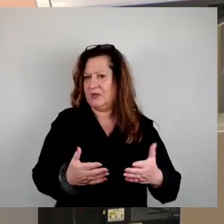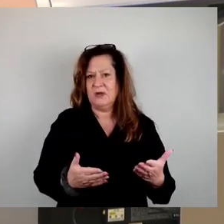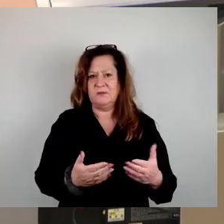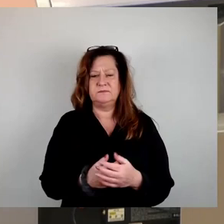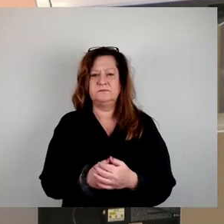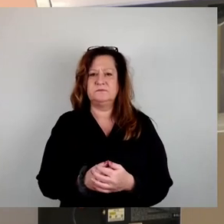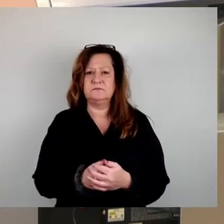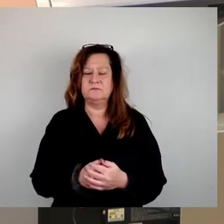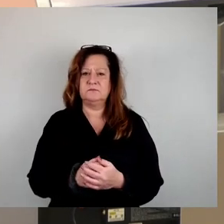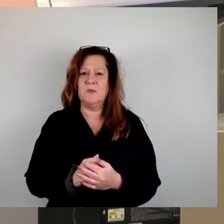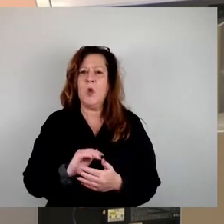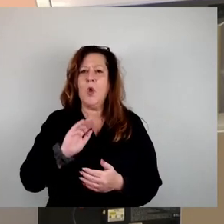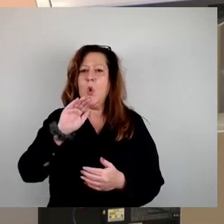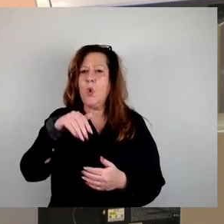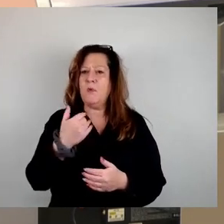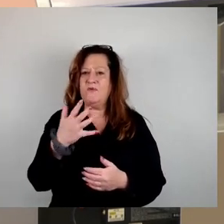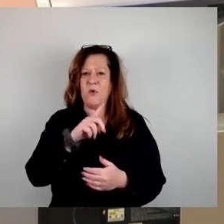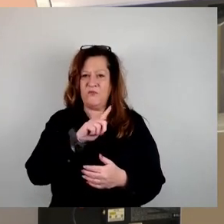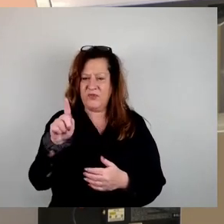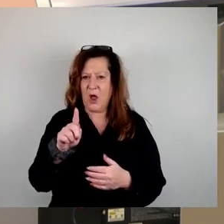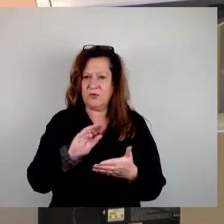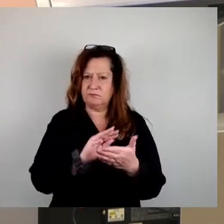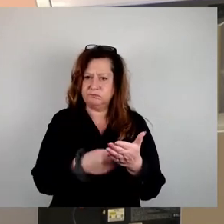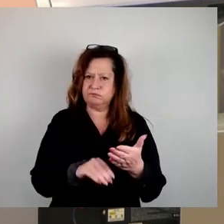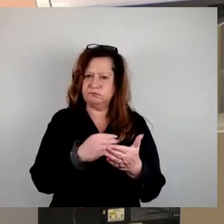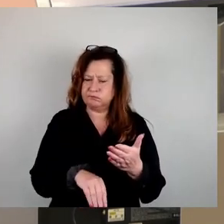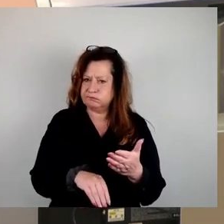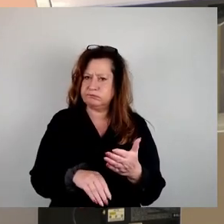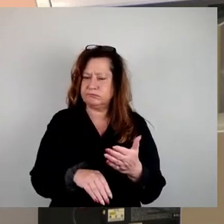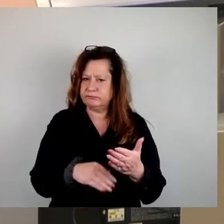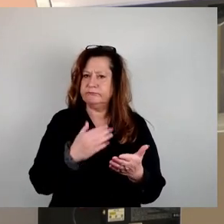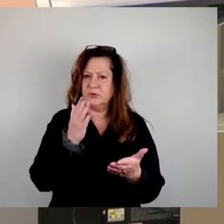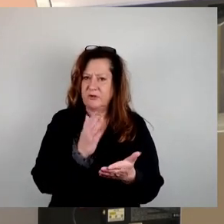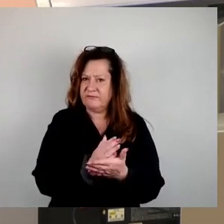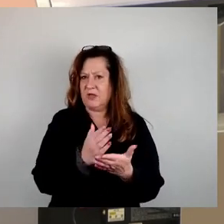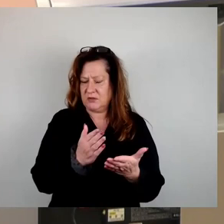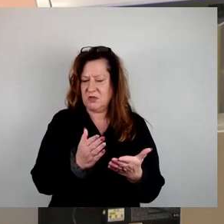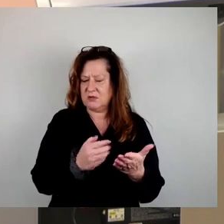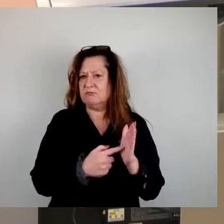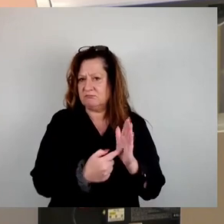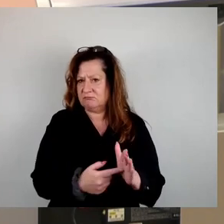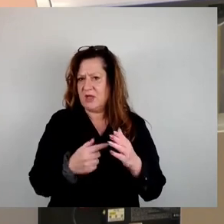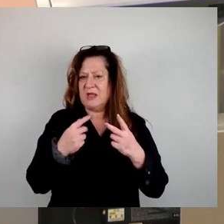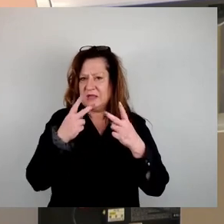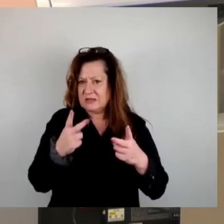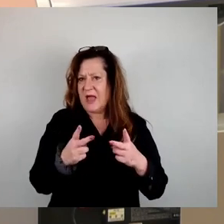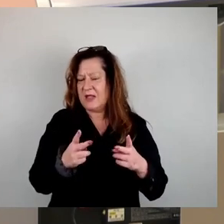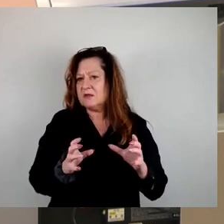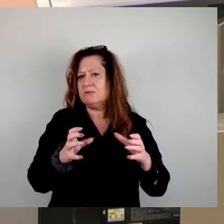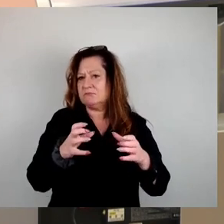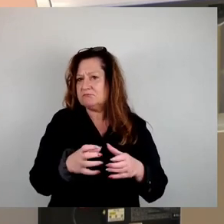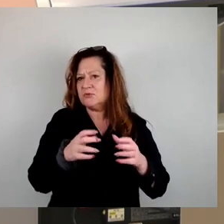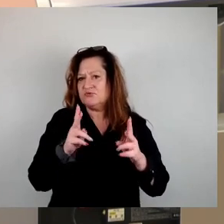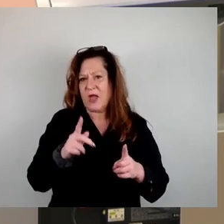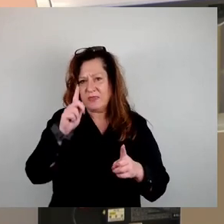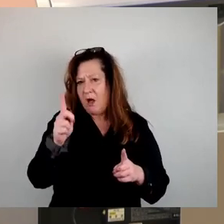Unterschriften von Dresdeninnen und Dresden haben gezeigt, wie wichtig es ist, unser gemeinsames Anliegen vom Stadtrat erneut